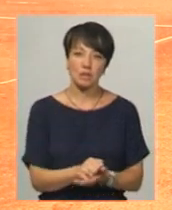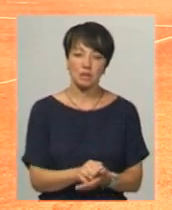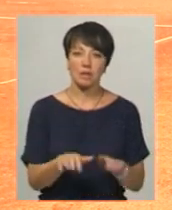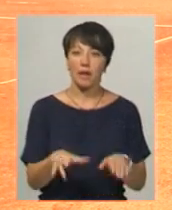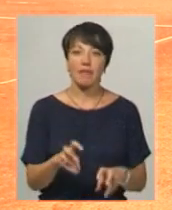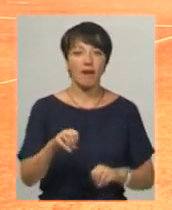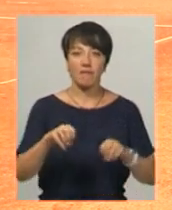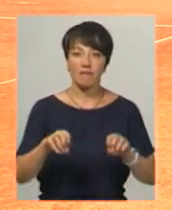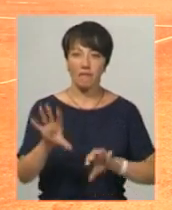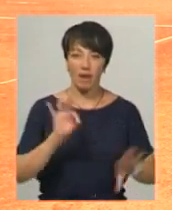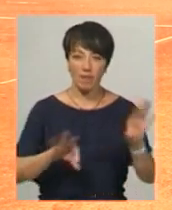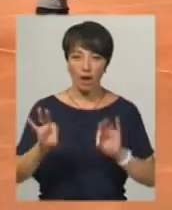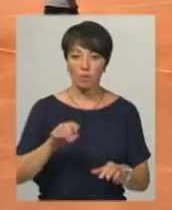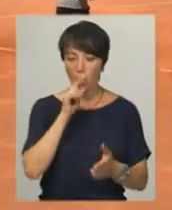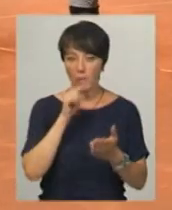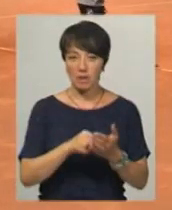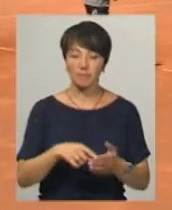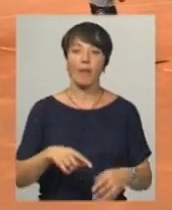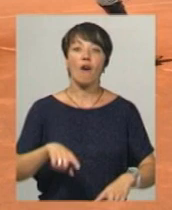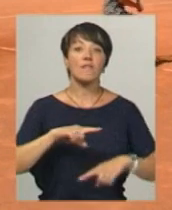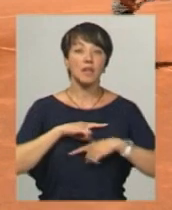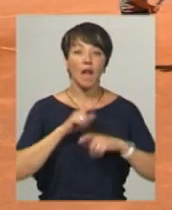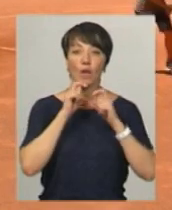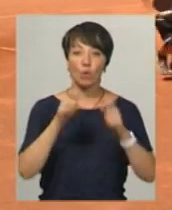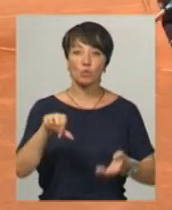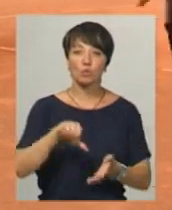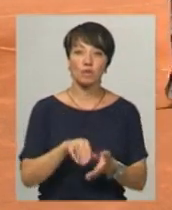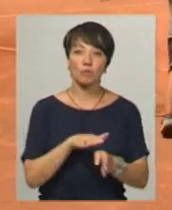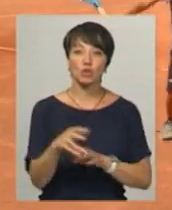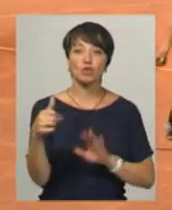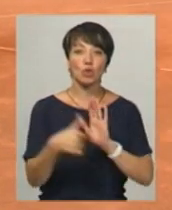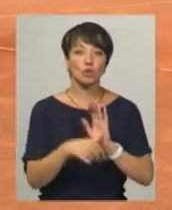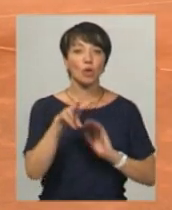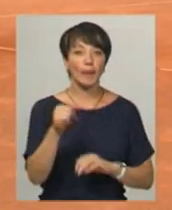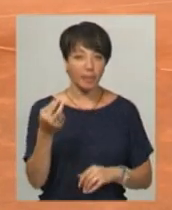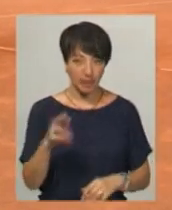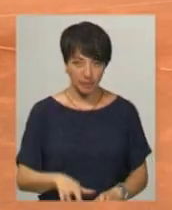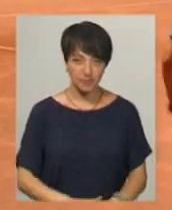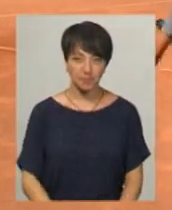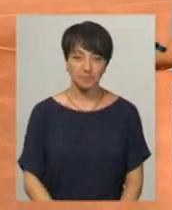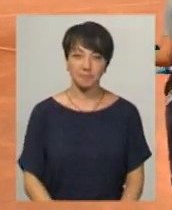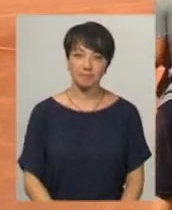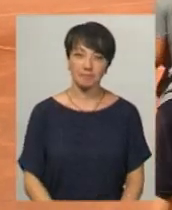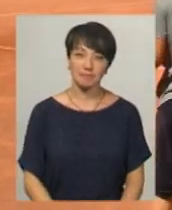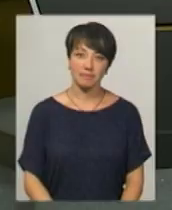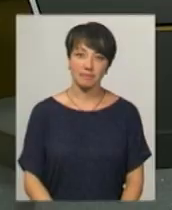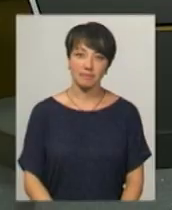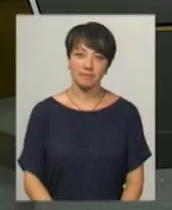кваліфікацію, а зразу попасти в основу. Фінал і нагородження учасник відбудеться 6 липня. Андрій Геменний, Юрій Чорний.